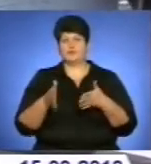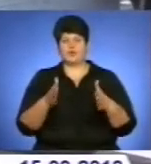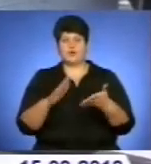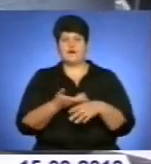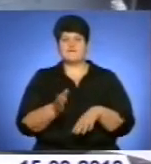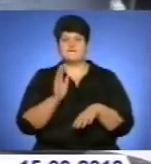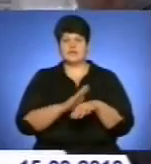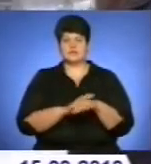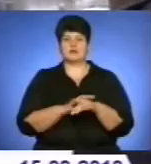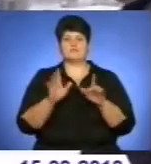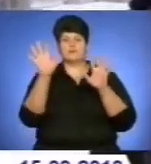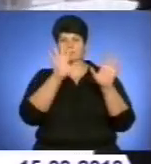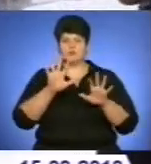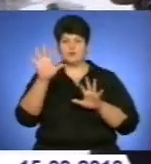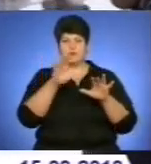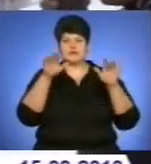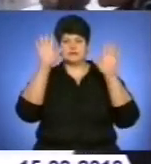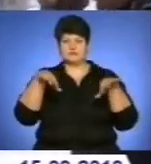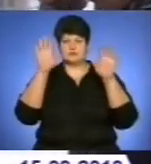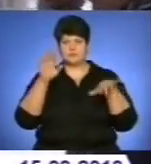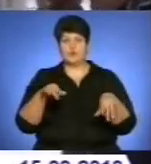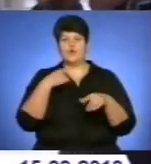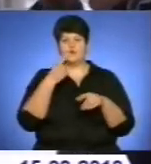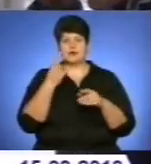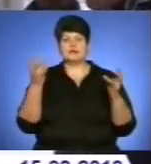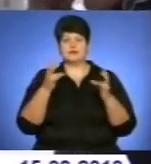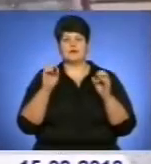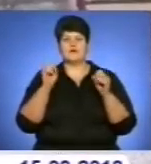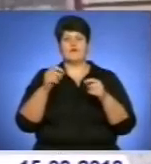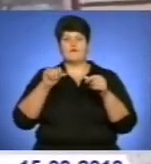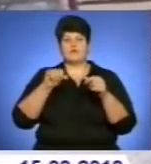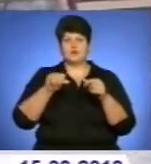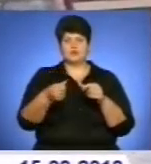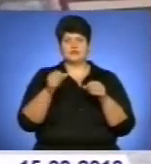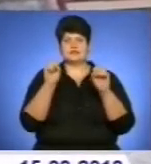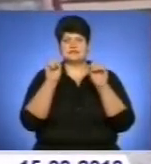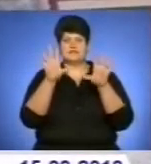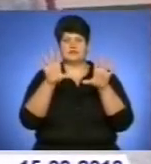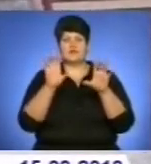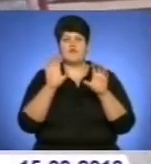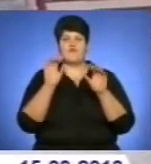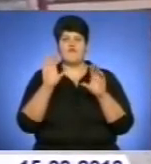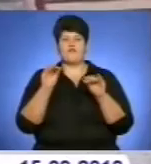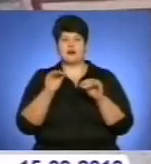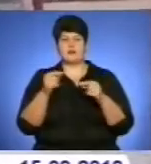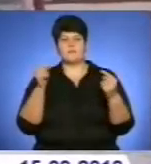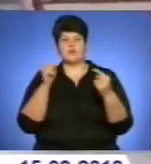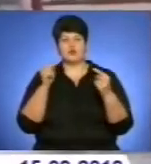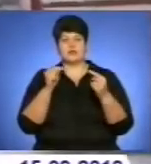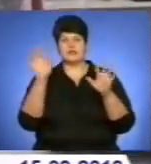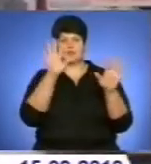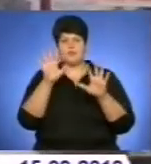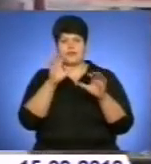взагалі дуже добре працює, і навіть мог би людина мене штрафувати, але зробив усне